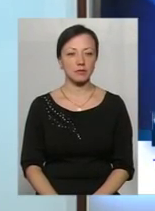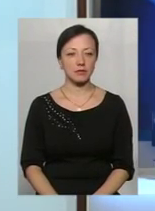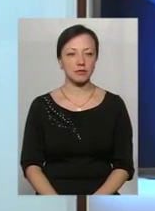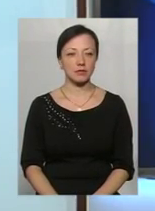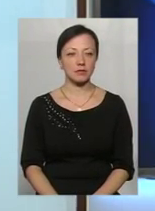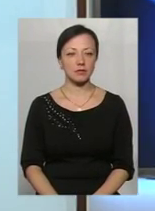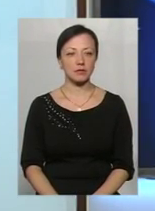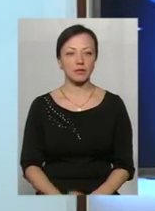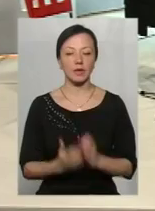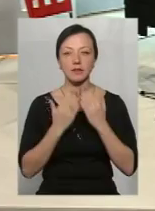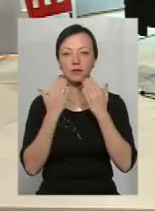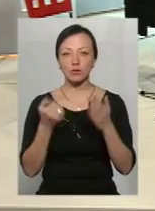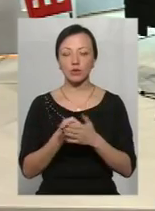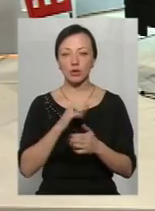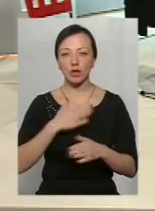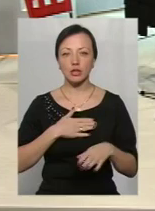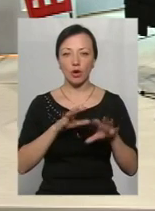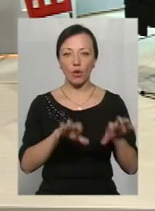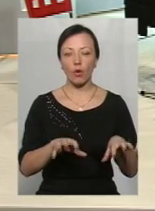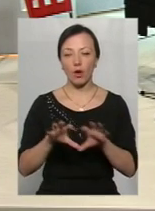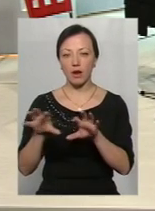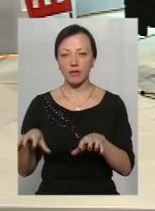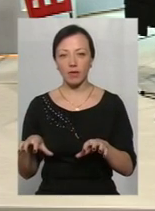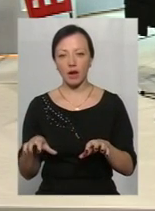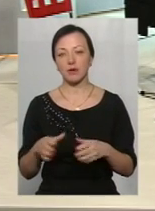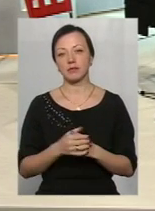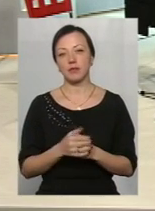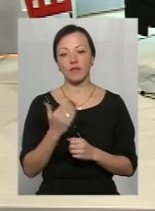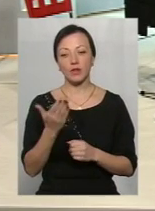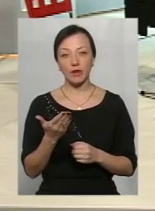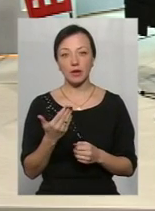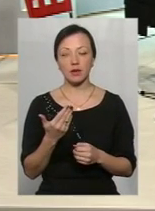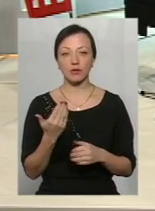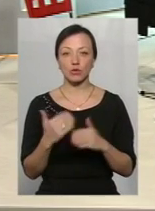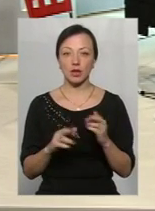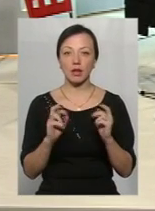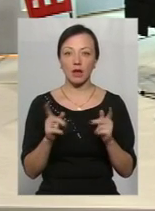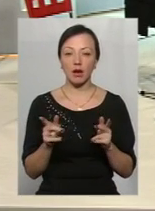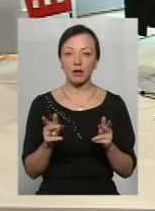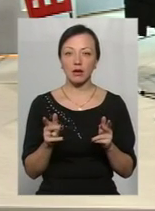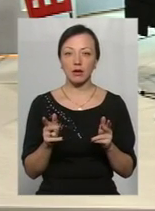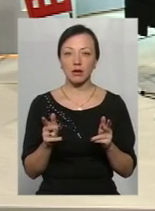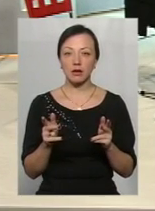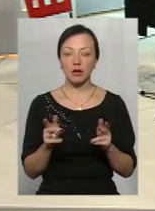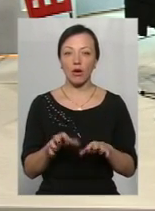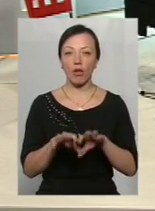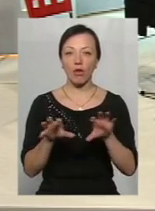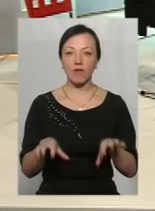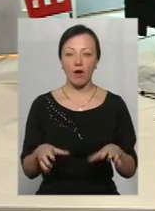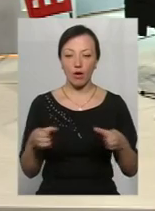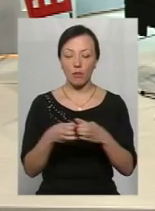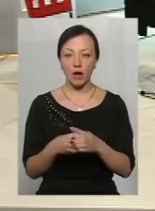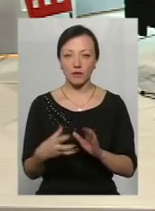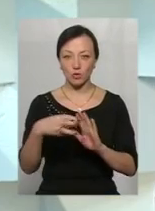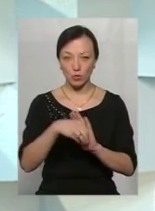наших голів, до пані Веліни і пана Ігоря. А от ви, пані Веліна, вже як голова громади, яка